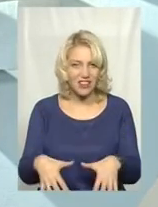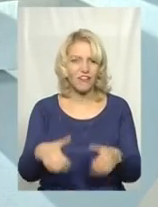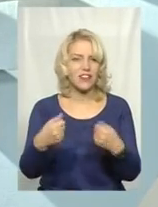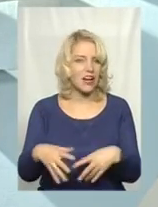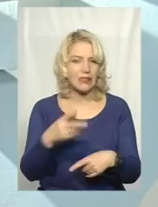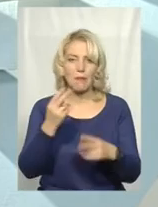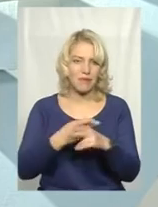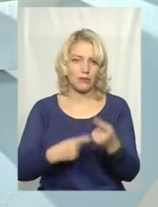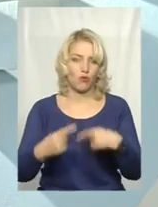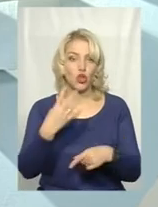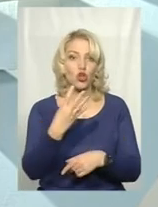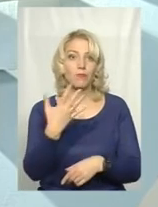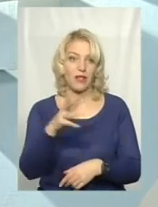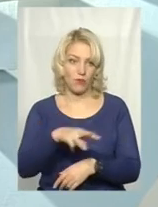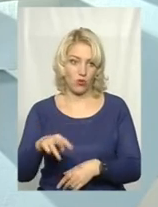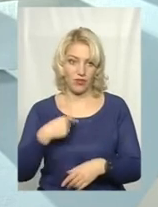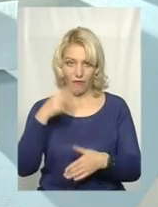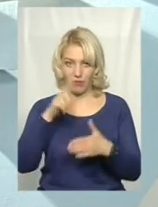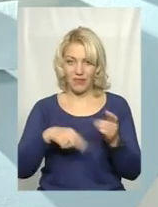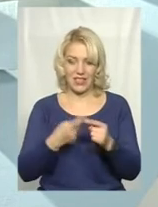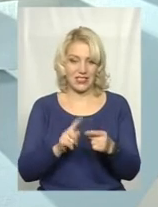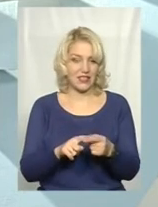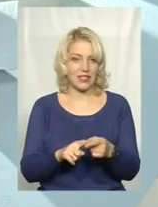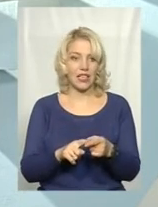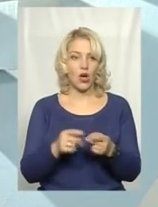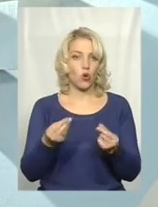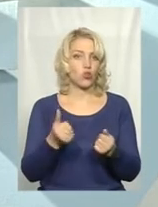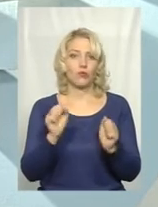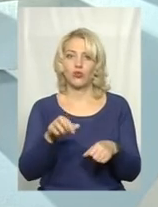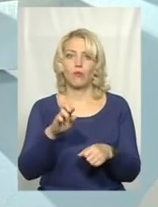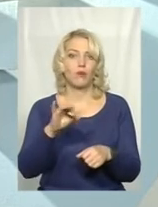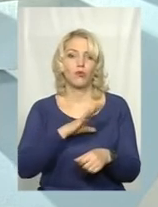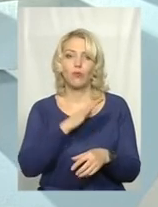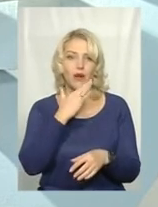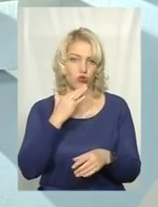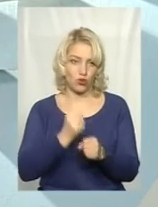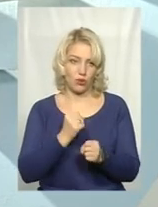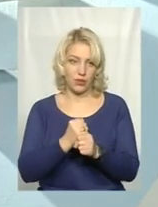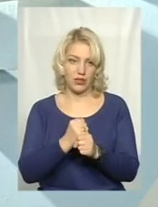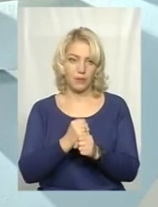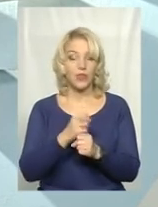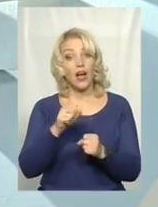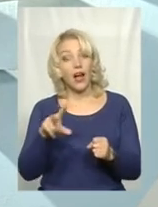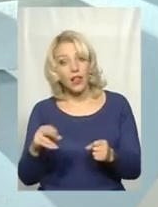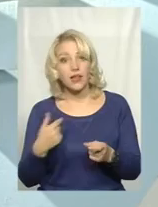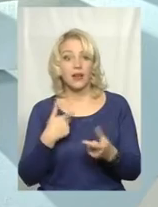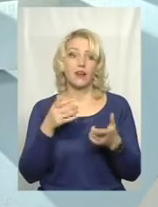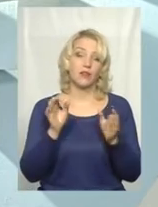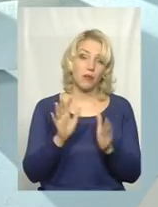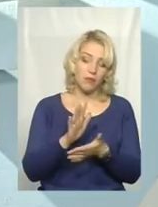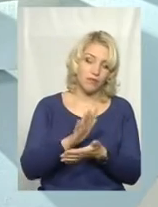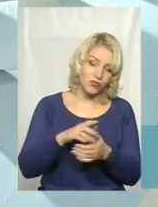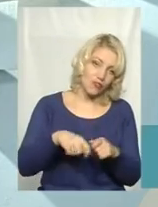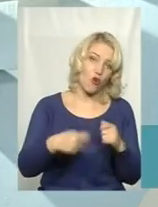безповорот, але 45 мільйонів. Я впевнений, що за ці кошти можна було б зробити дуже багато. Але, опять продовжується